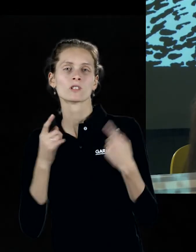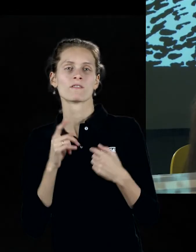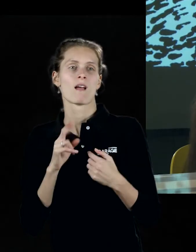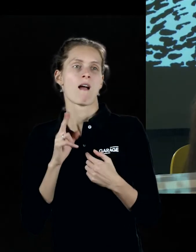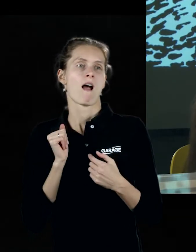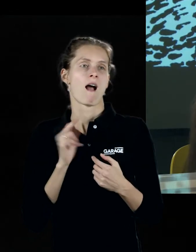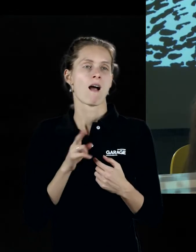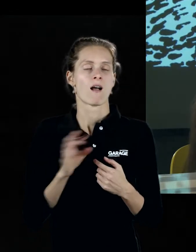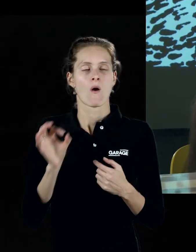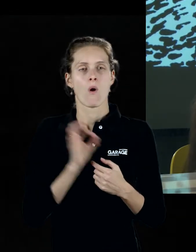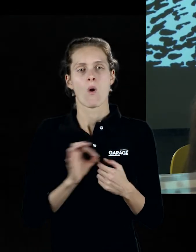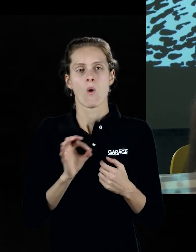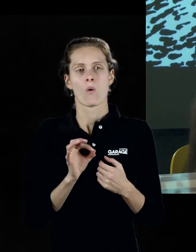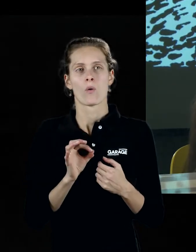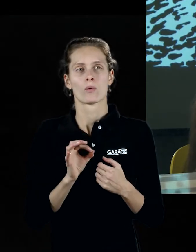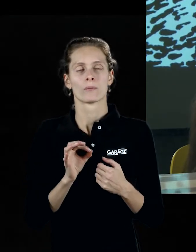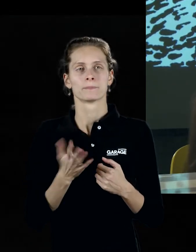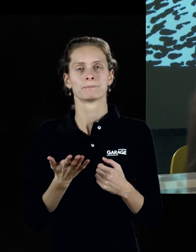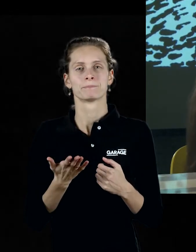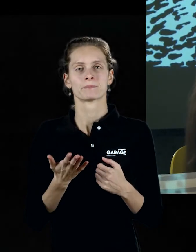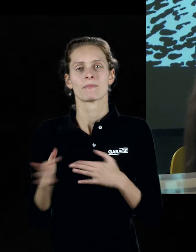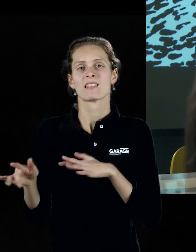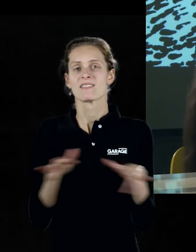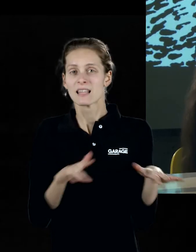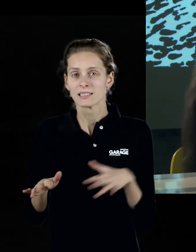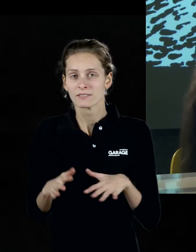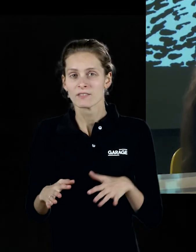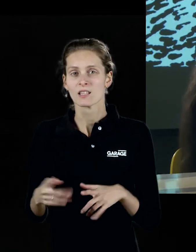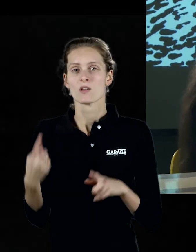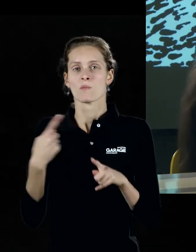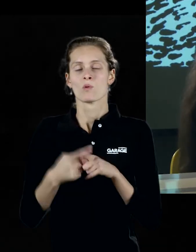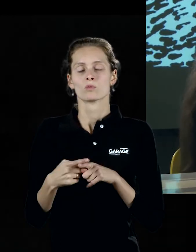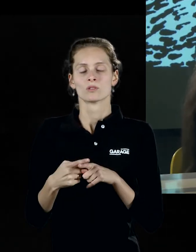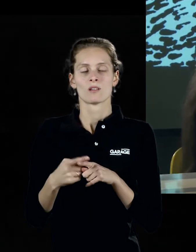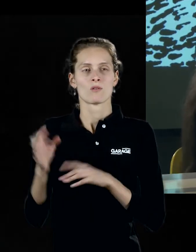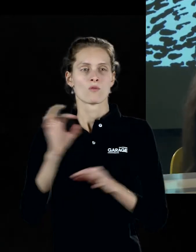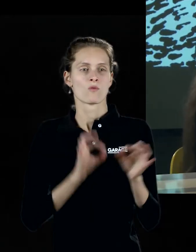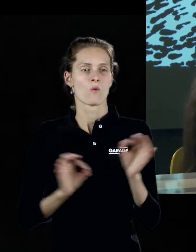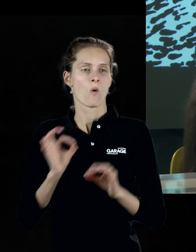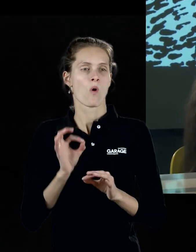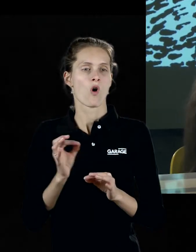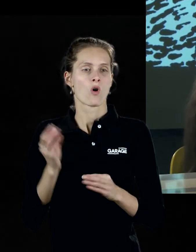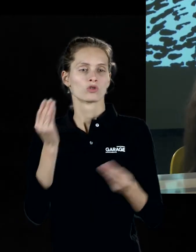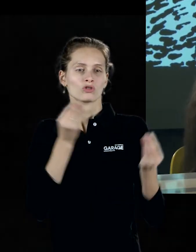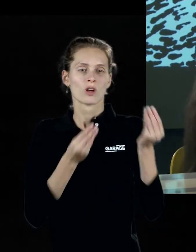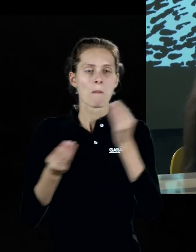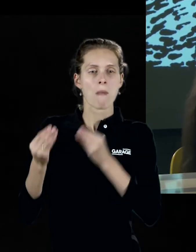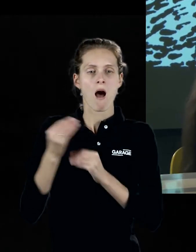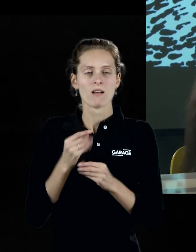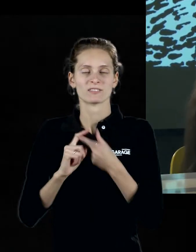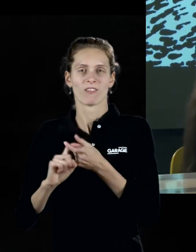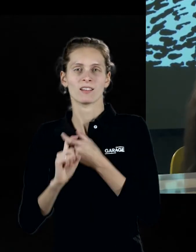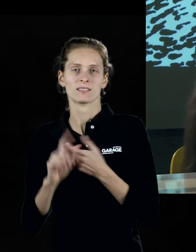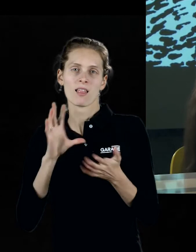творчестве как неком почти, во-первых, физическом действии, и, во-вторых, почти шаманском акте